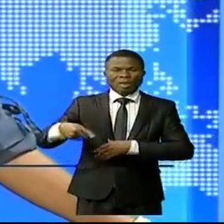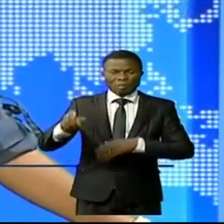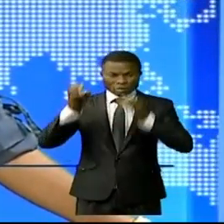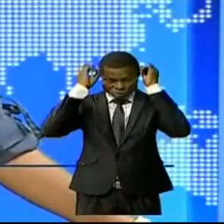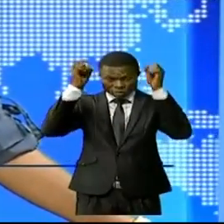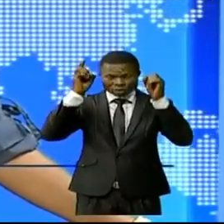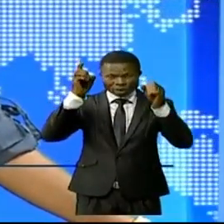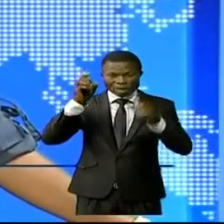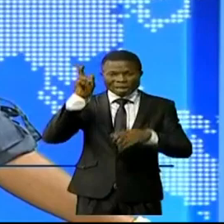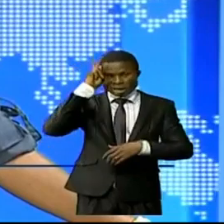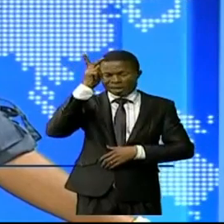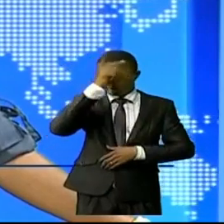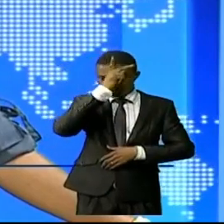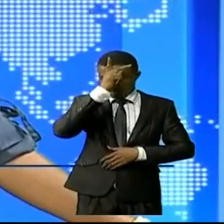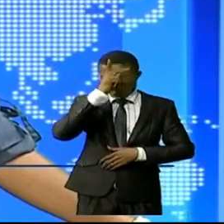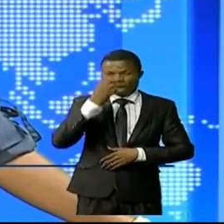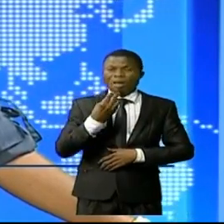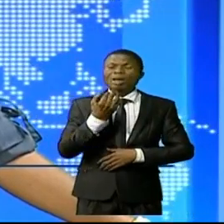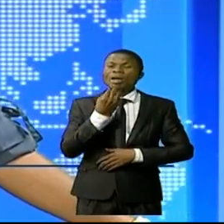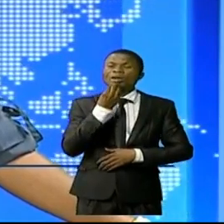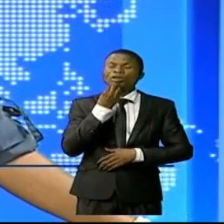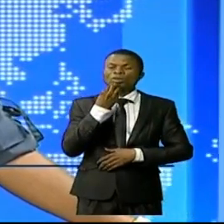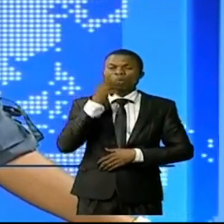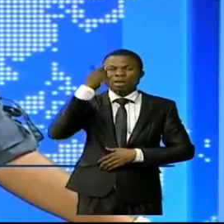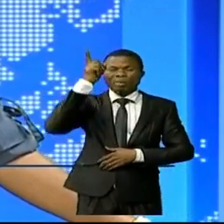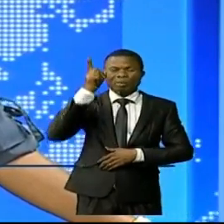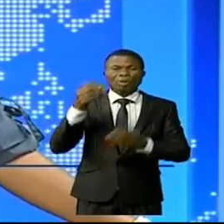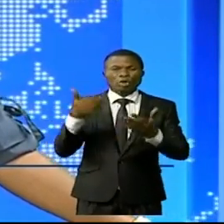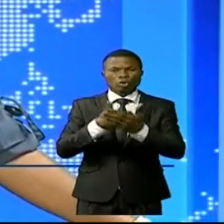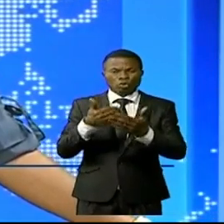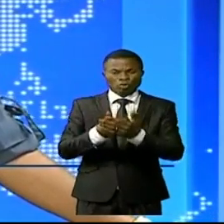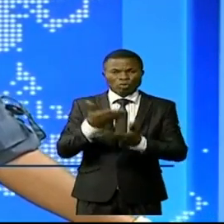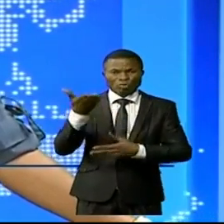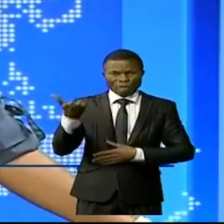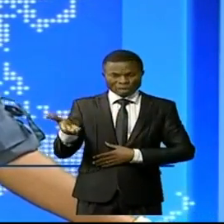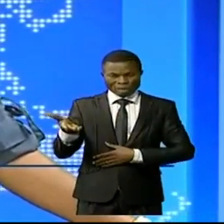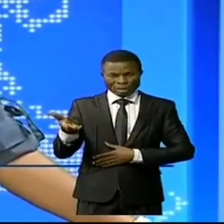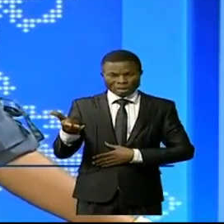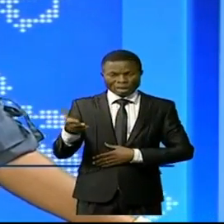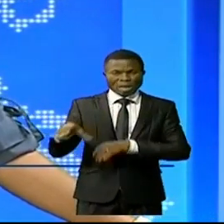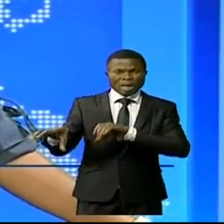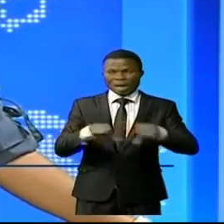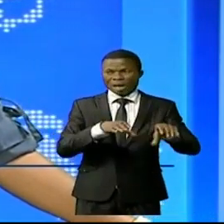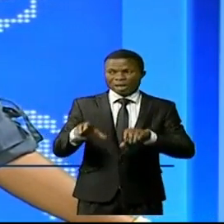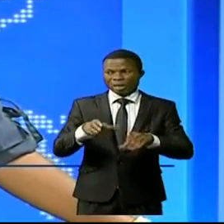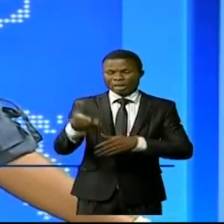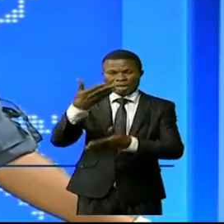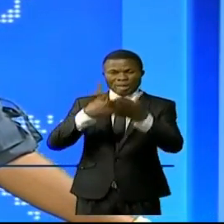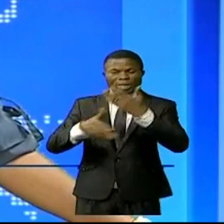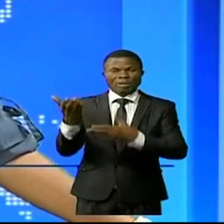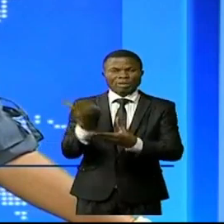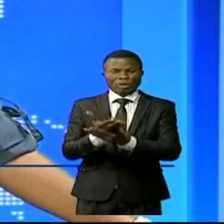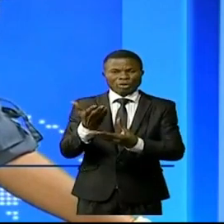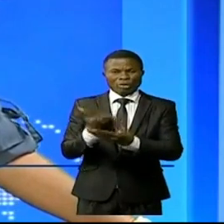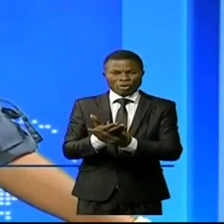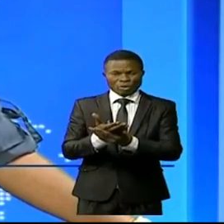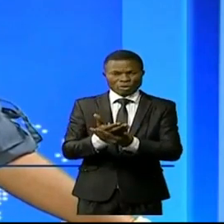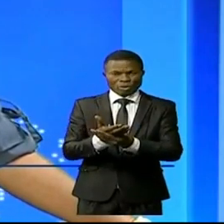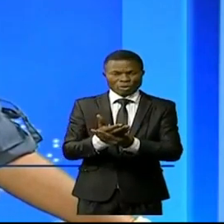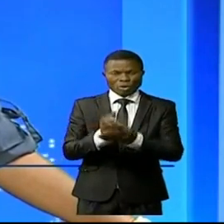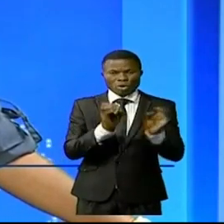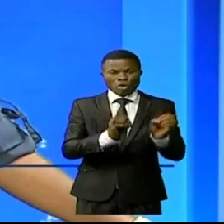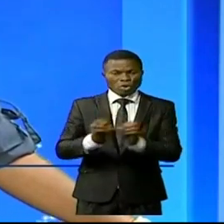la Tchangou a un nouveau inspecteur principal provincial la cérémonie de remise reprise a été